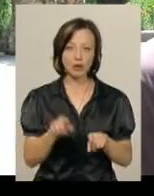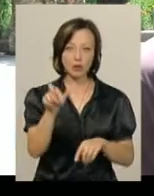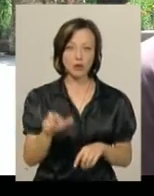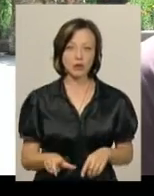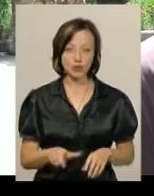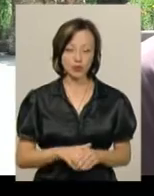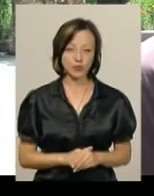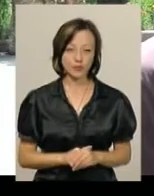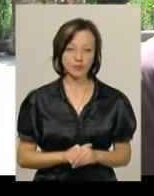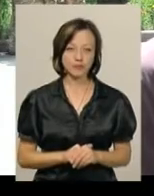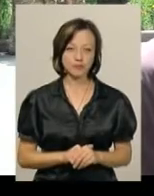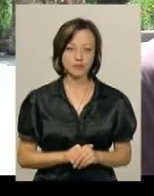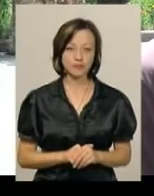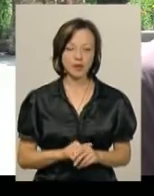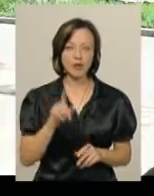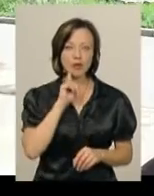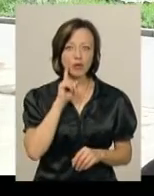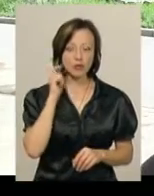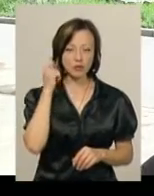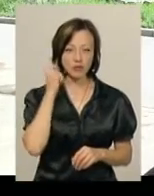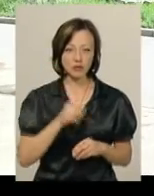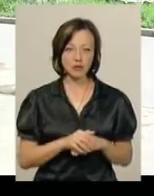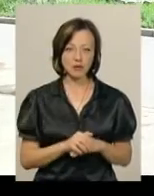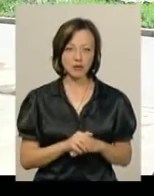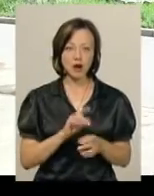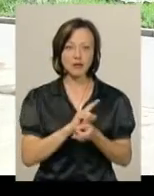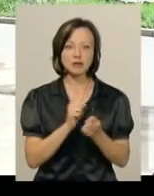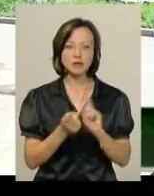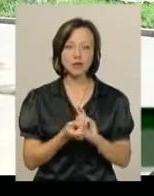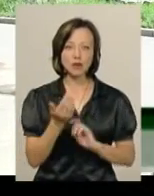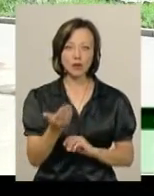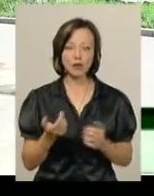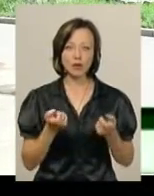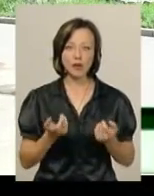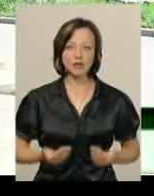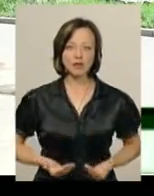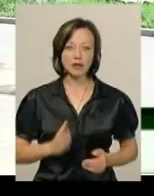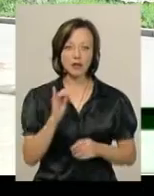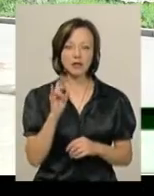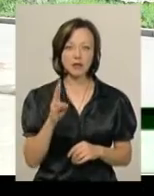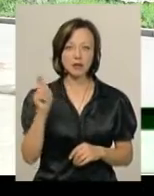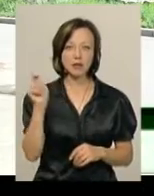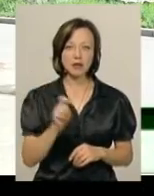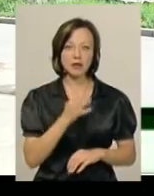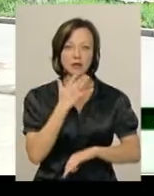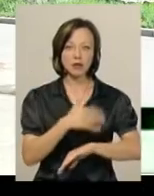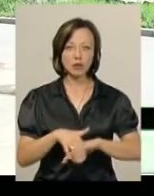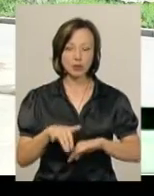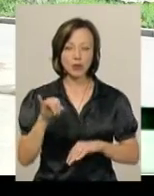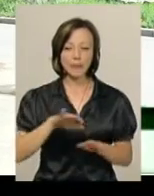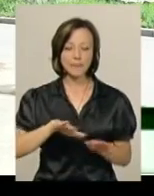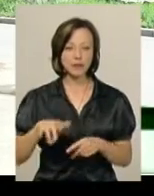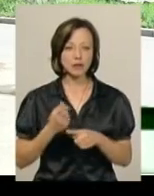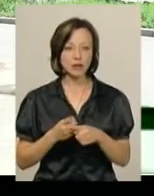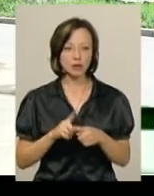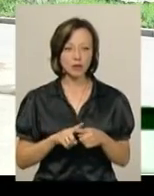в молодому віці». «Змінило його трохи життя. Тобто він приїхав з-за кордону і після того